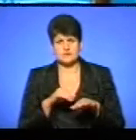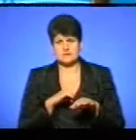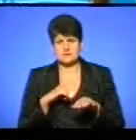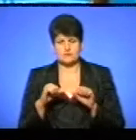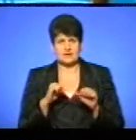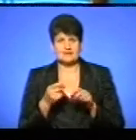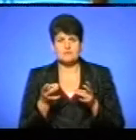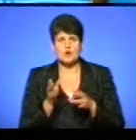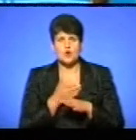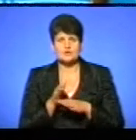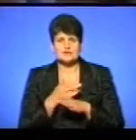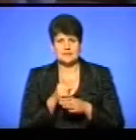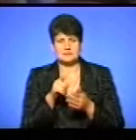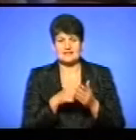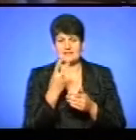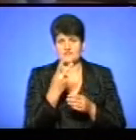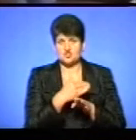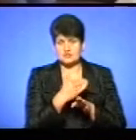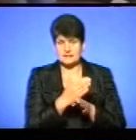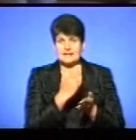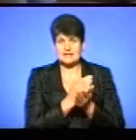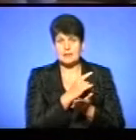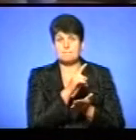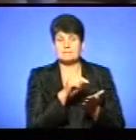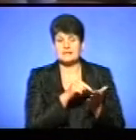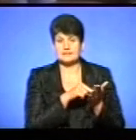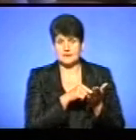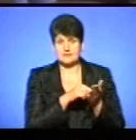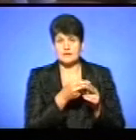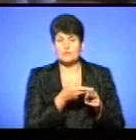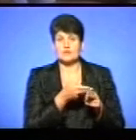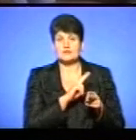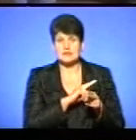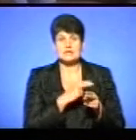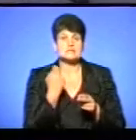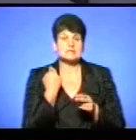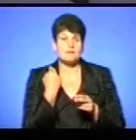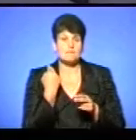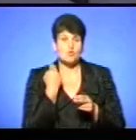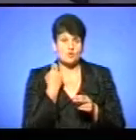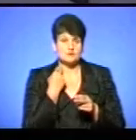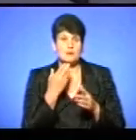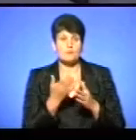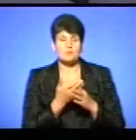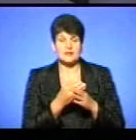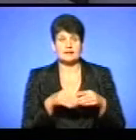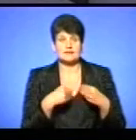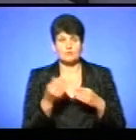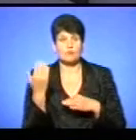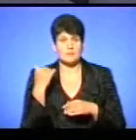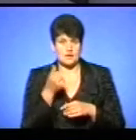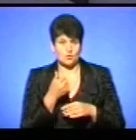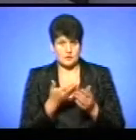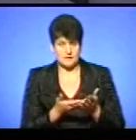розділити питання на дві частини. Є, так зване, питання відшкодування заборгованості по пільгах, які були надані в попередніх роках.